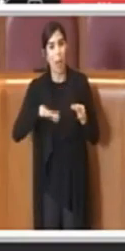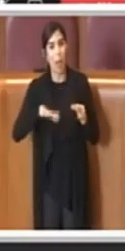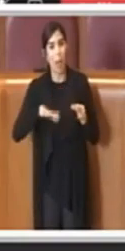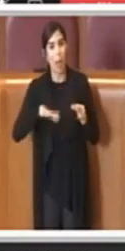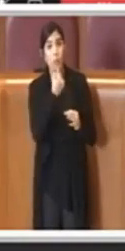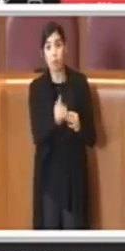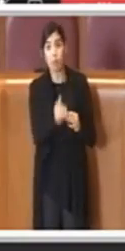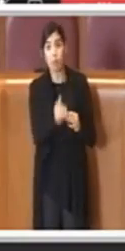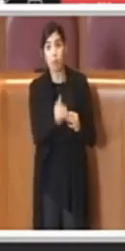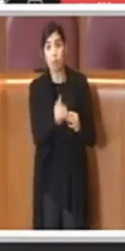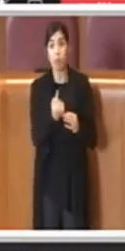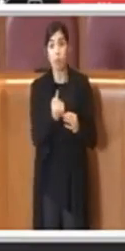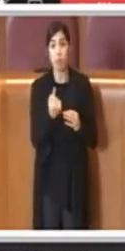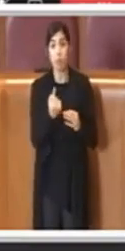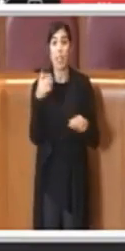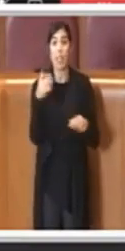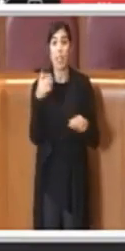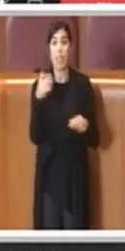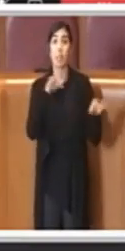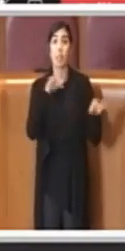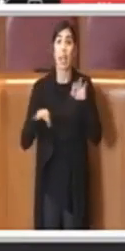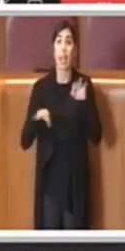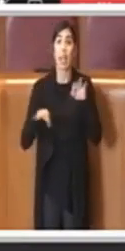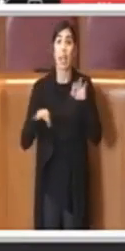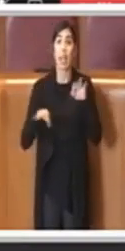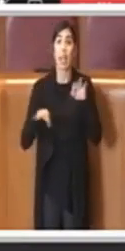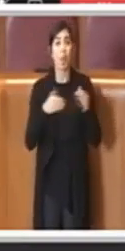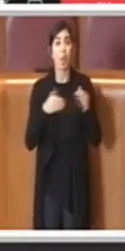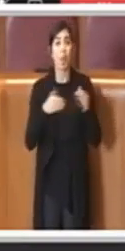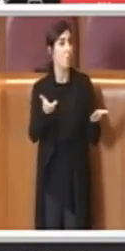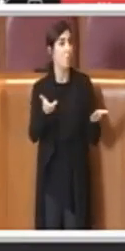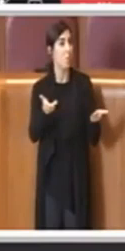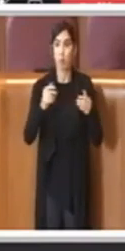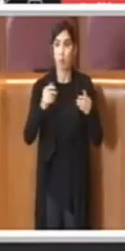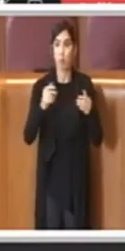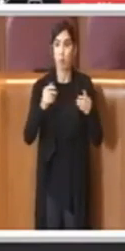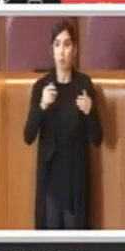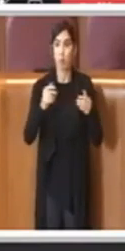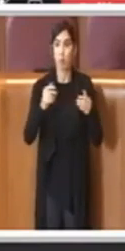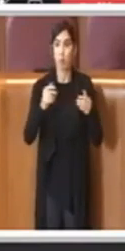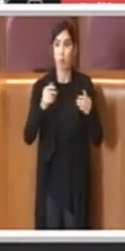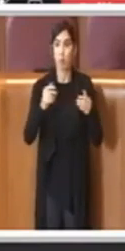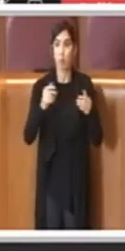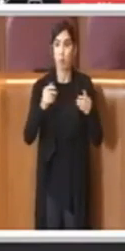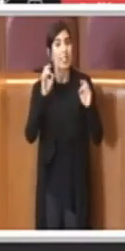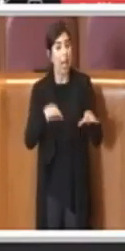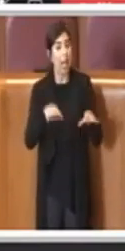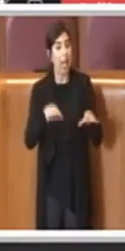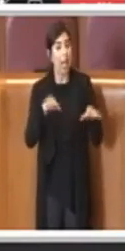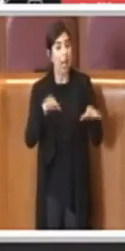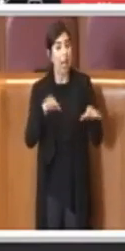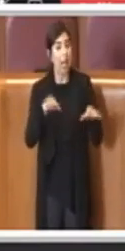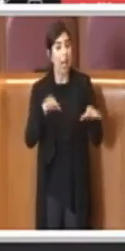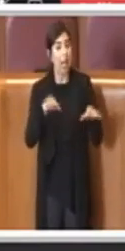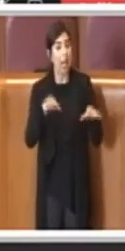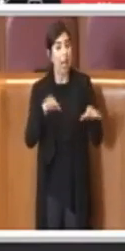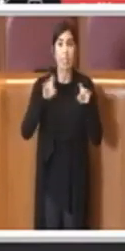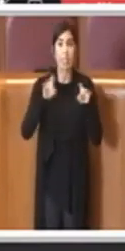gli spettacoli aperti al pubblico in sale teatrali, sale da concerto, sale